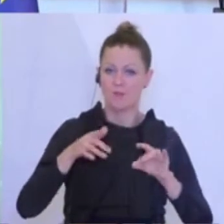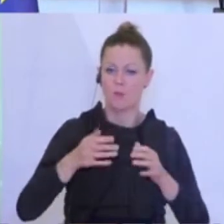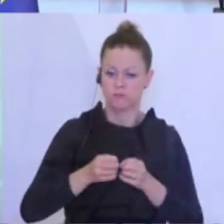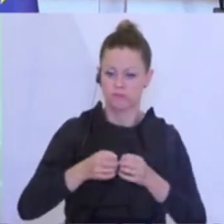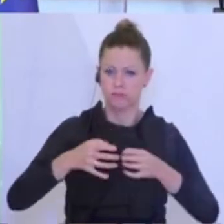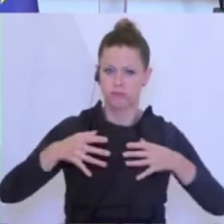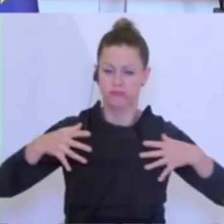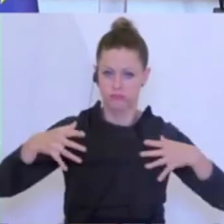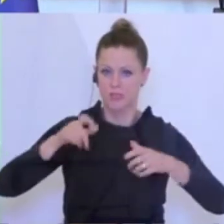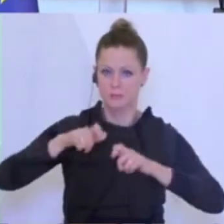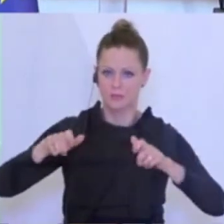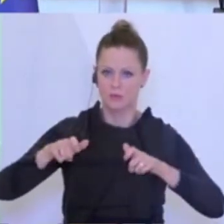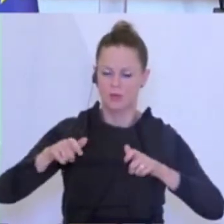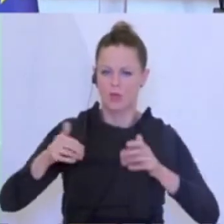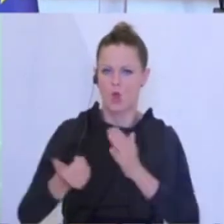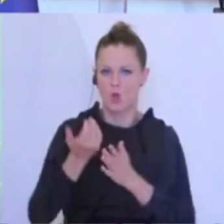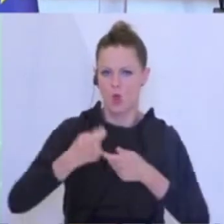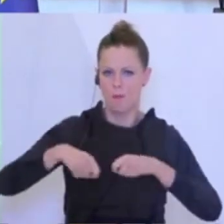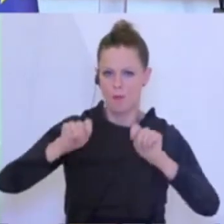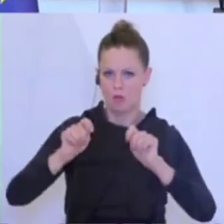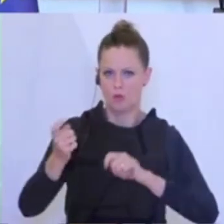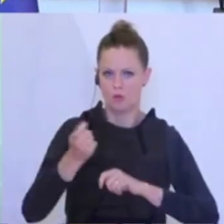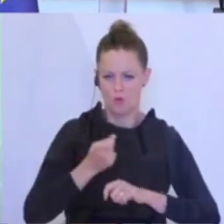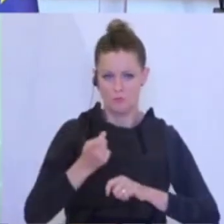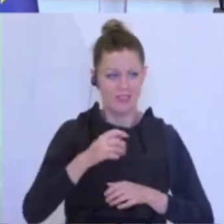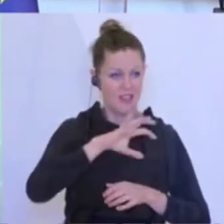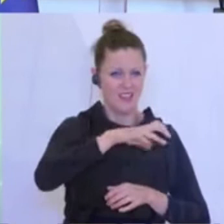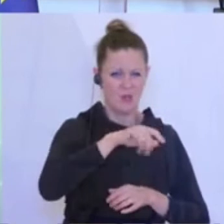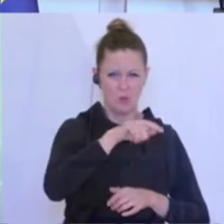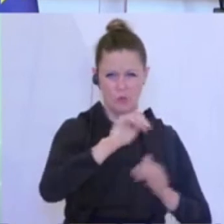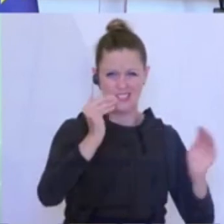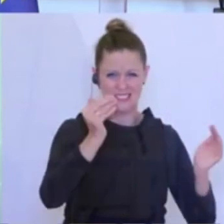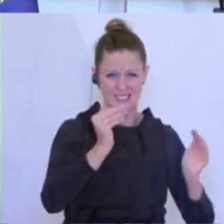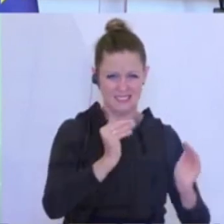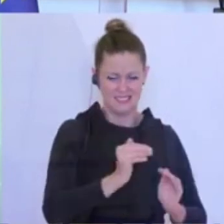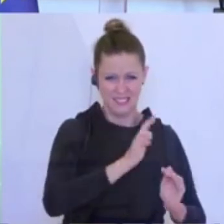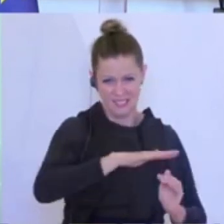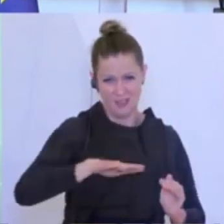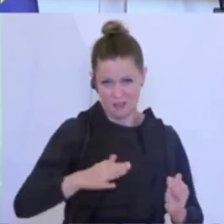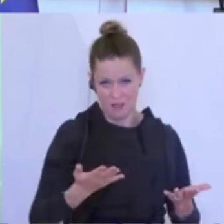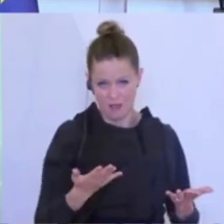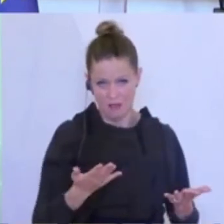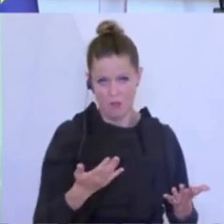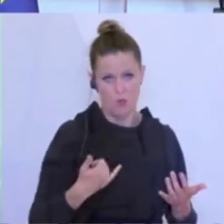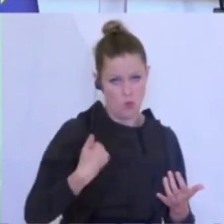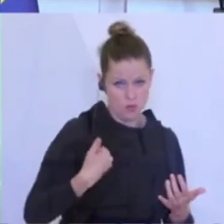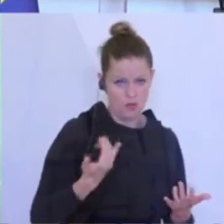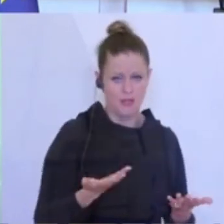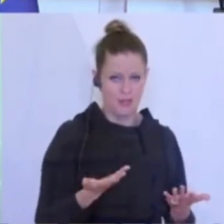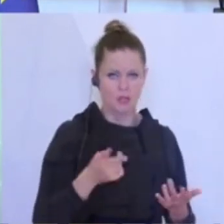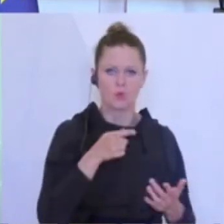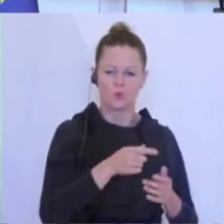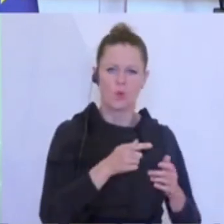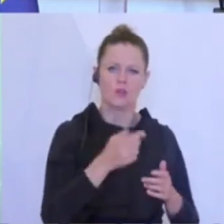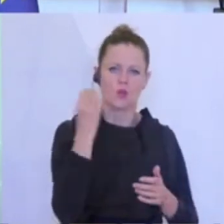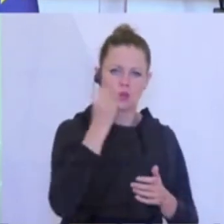Neubauten und Erweiterungen vorgesehen. In Regionen mit abnehmender Zahl an Kindern und Jugendlichen werden